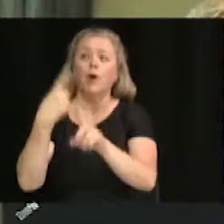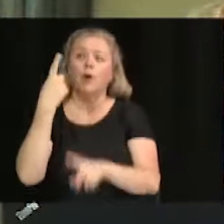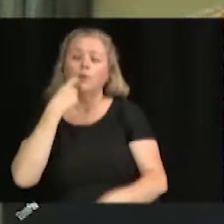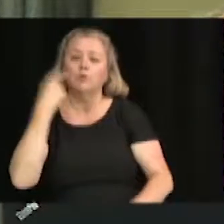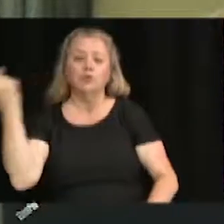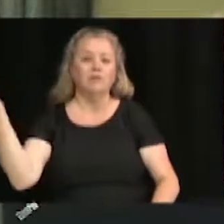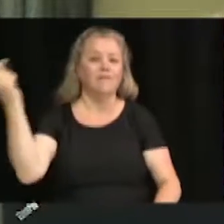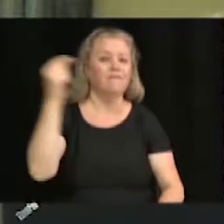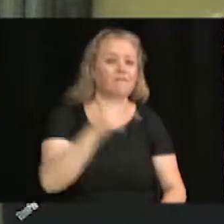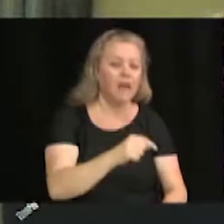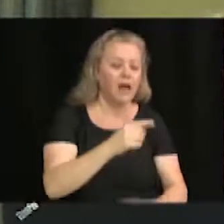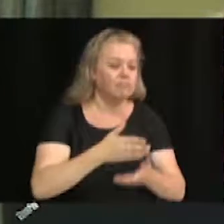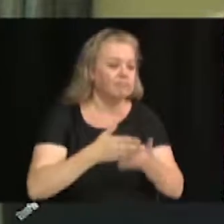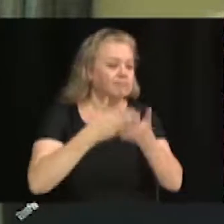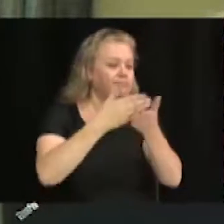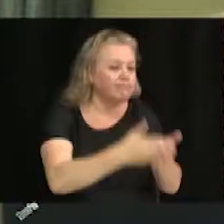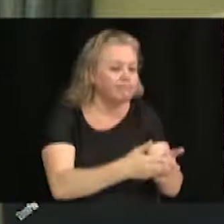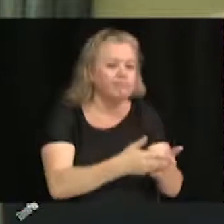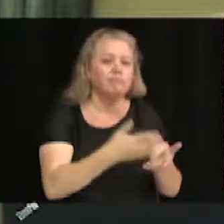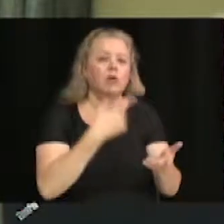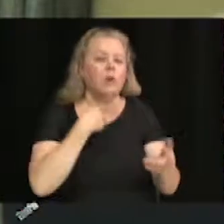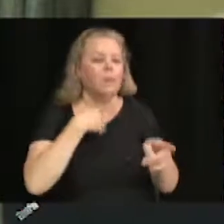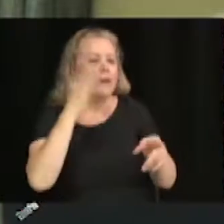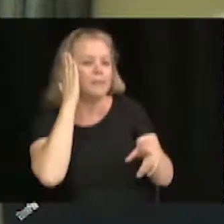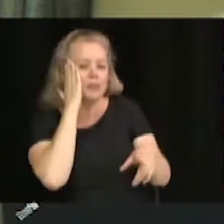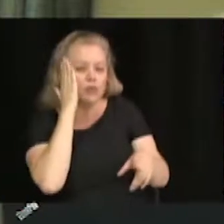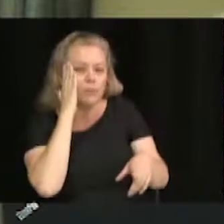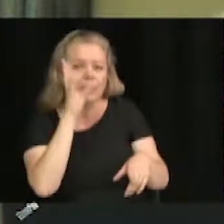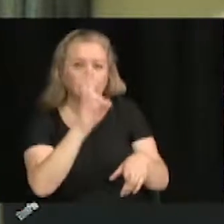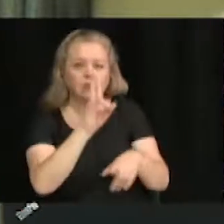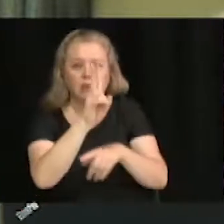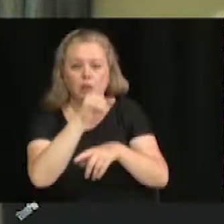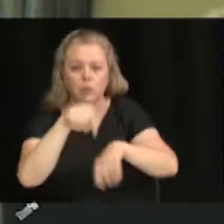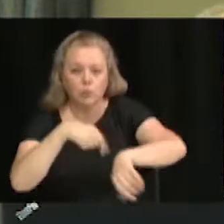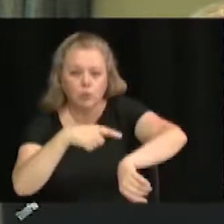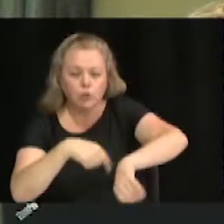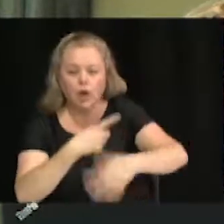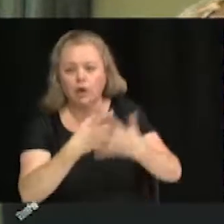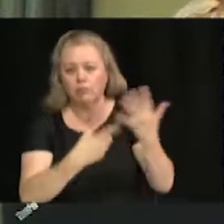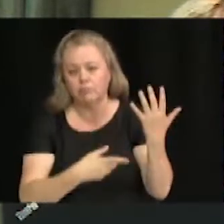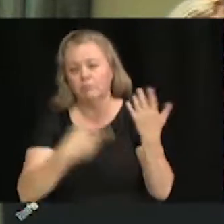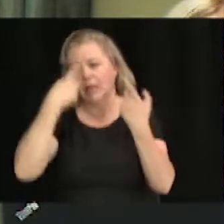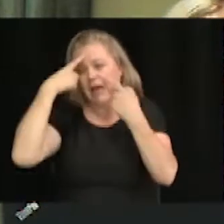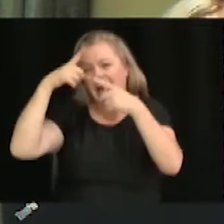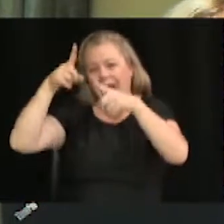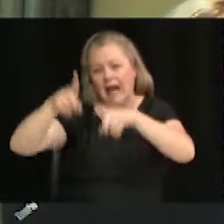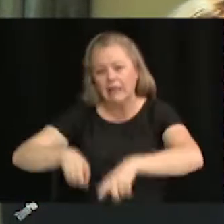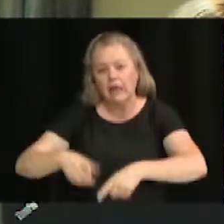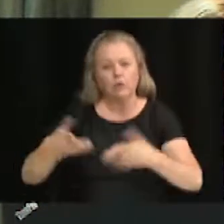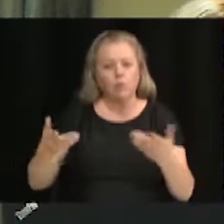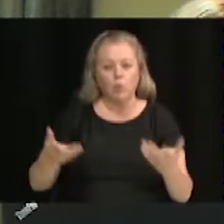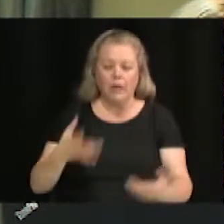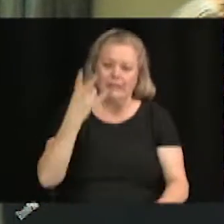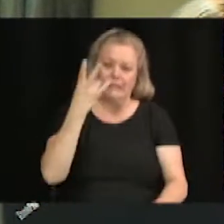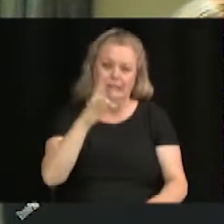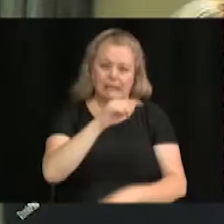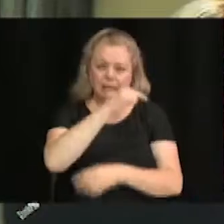et autres différents services qui est rendu à la municipalité. On parle d'une entente qui est au coût de 17 sous par personne.